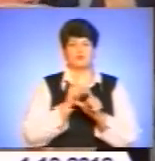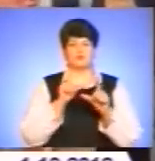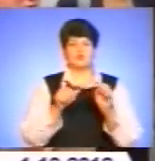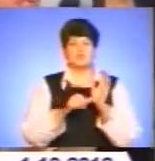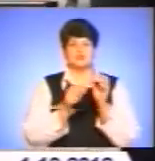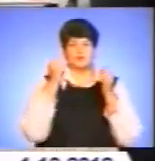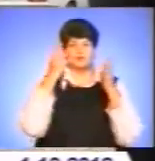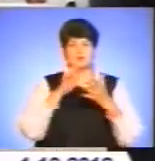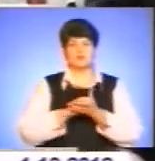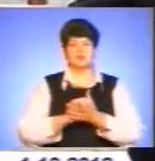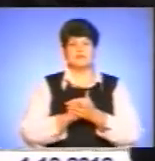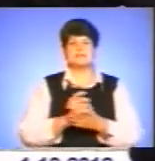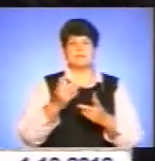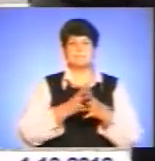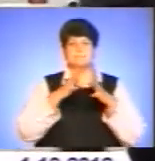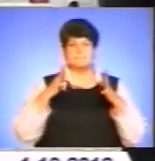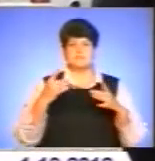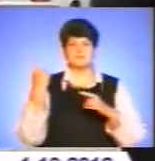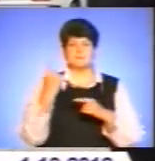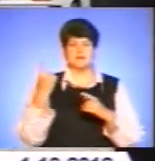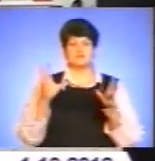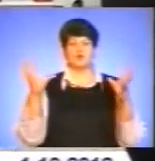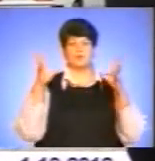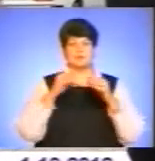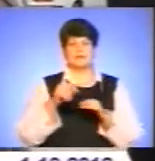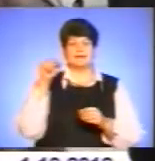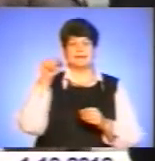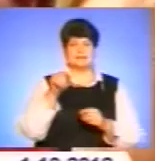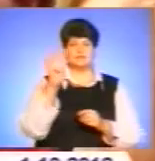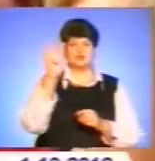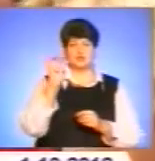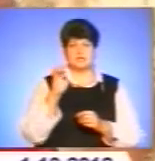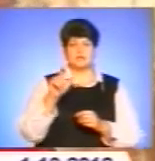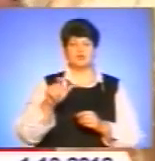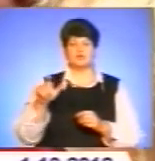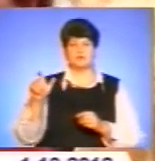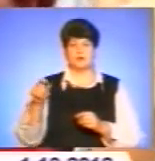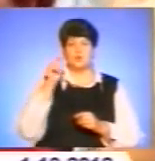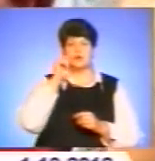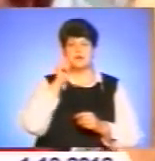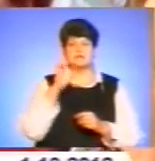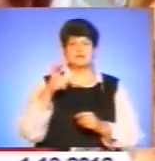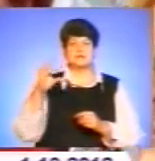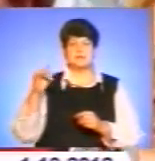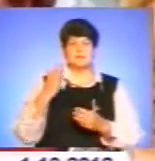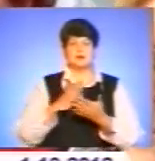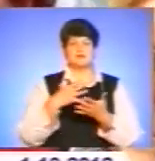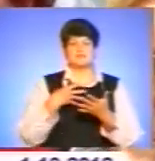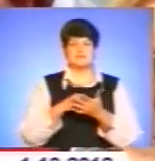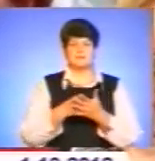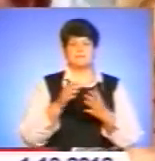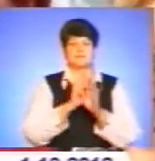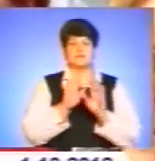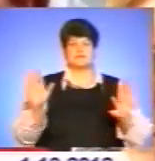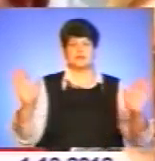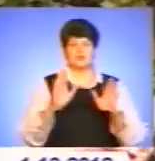товариств, найбільший і найперший осередок українців об'єднує 1400 чоловік. Українці Сербії мають свій пісенно-танцювальний фестиваль